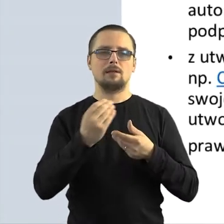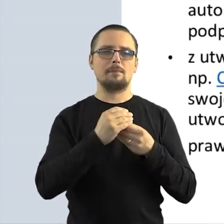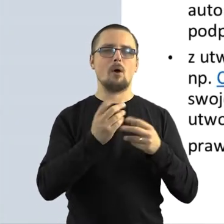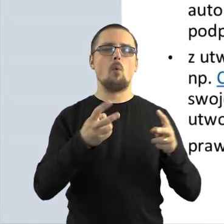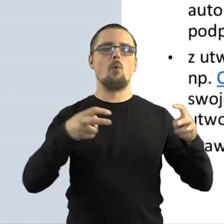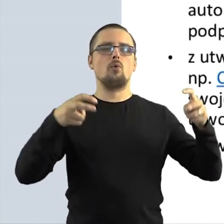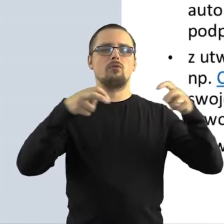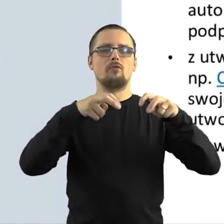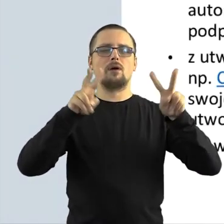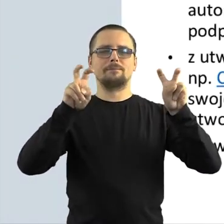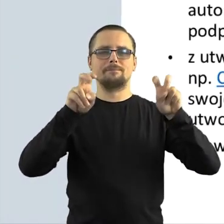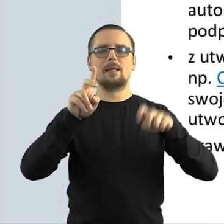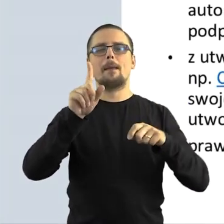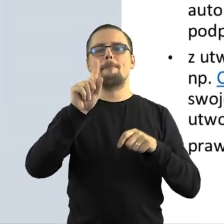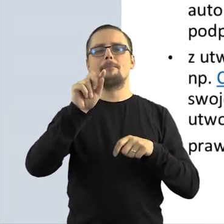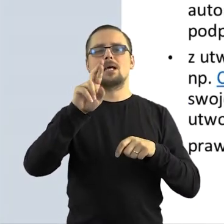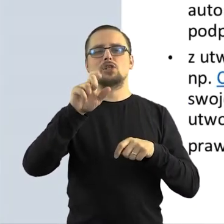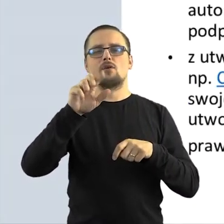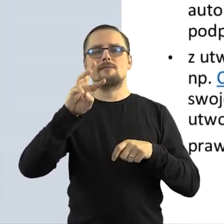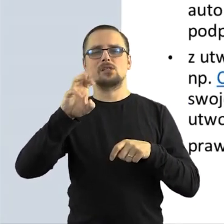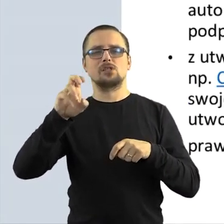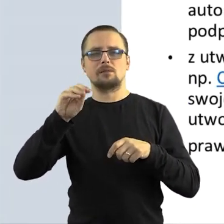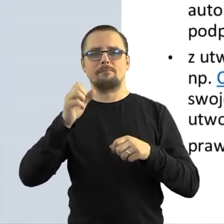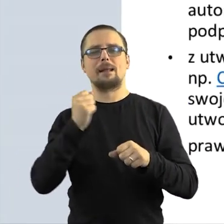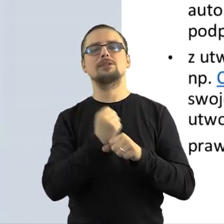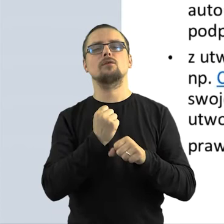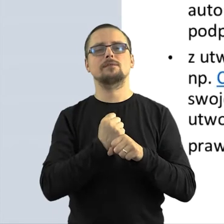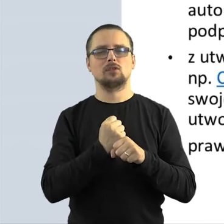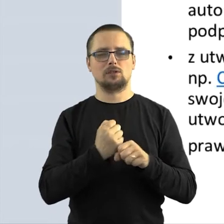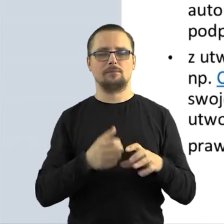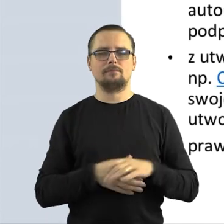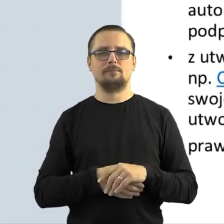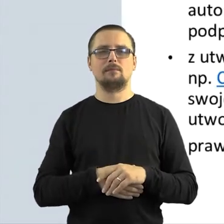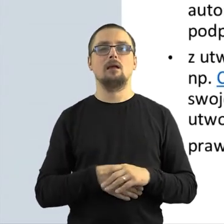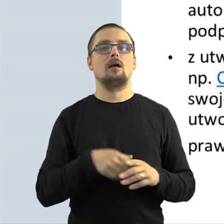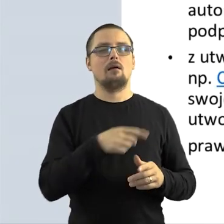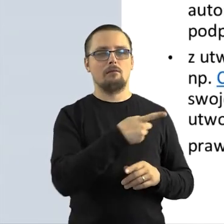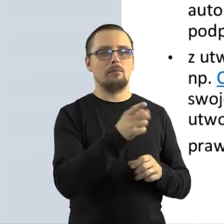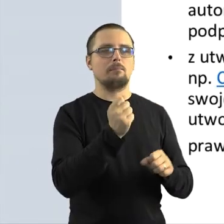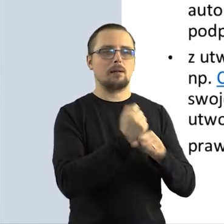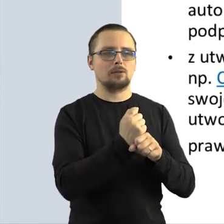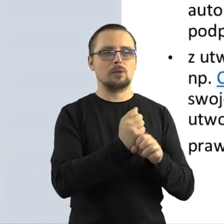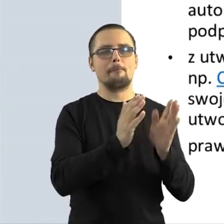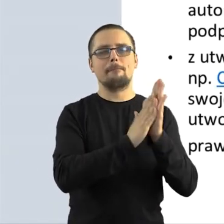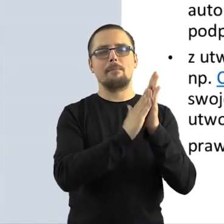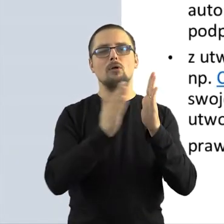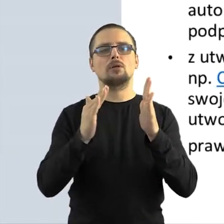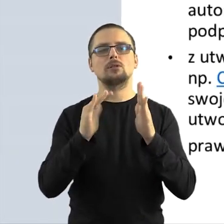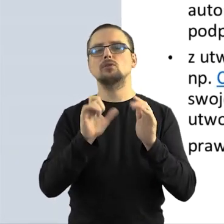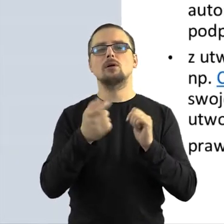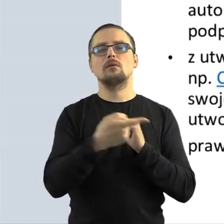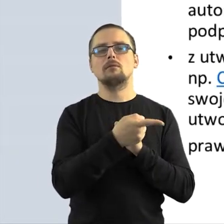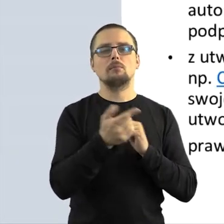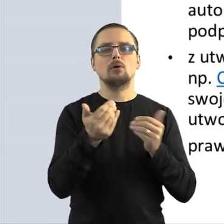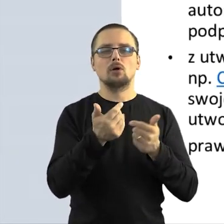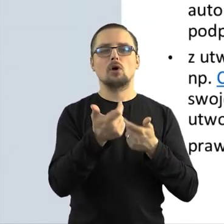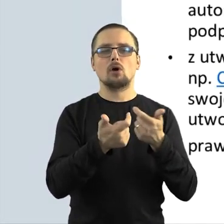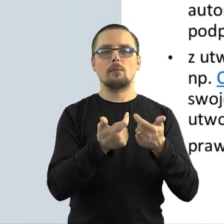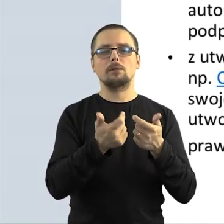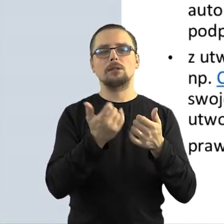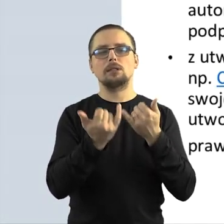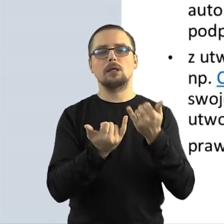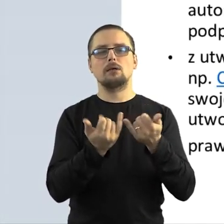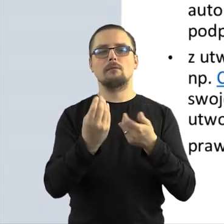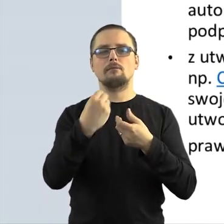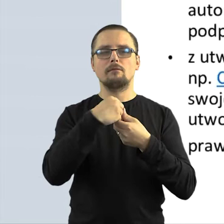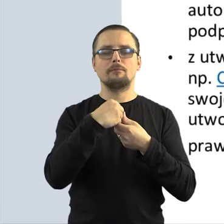pracowniczych, bo to też pada w kontekście Państwa zatrudnienia w bibliotekach, co Państwo mogą zrobić z utworami, które stworzyli w